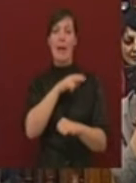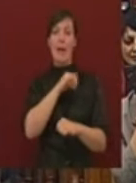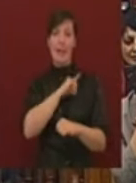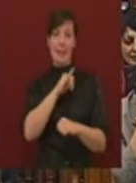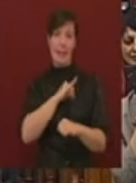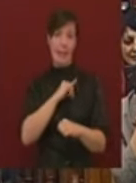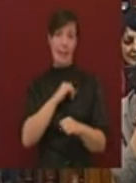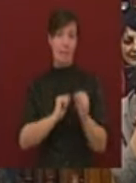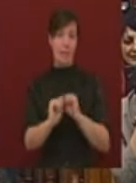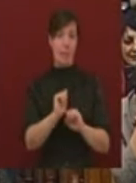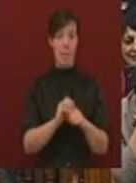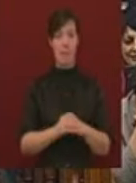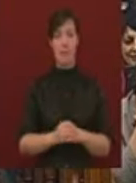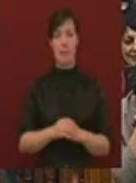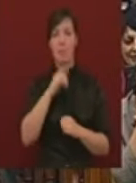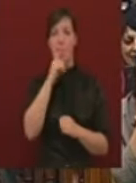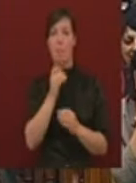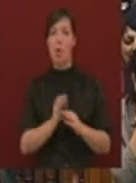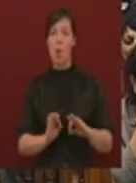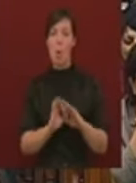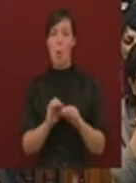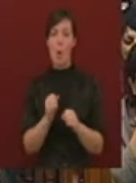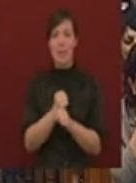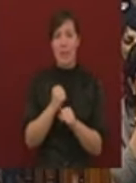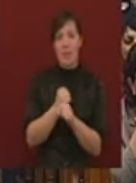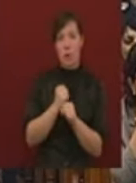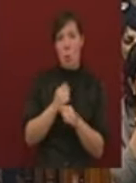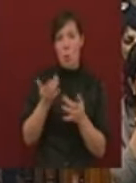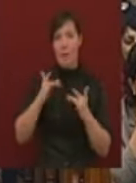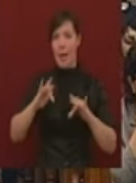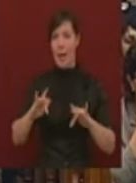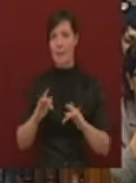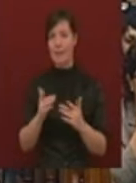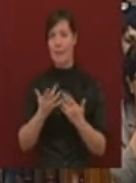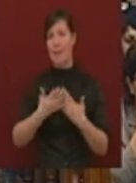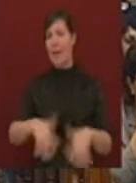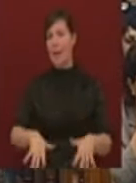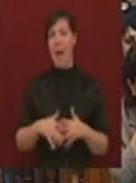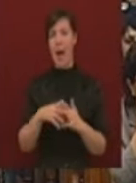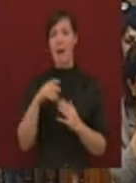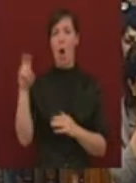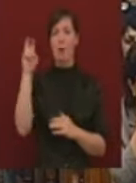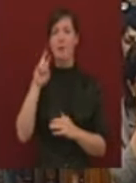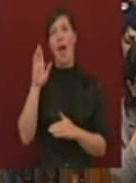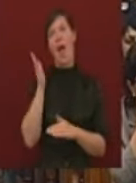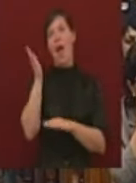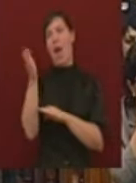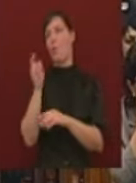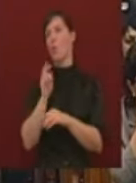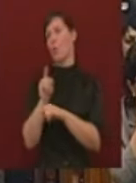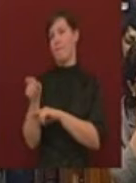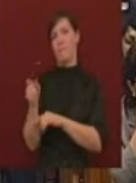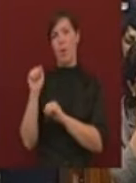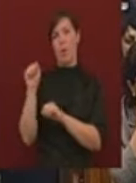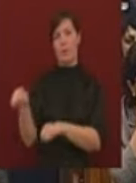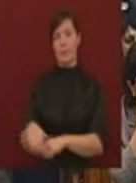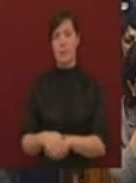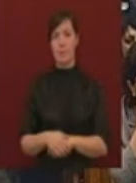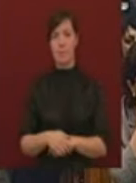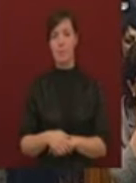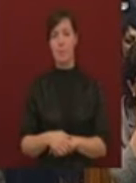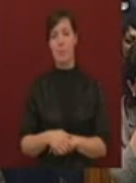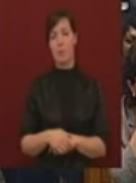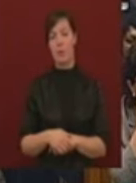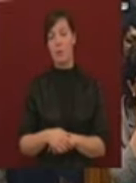Magyarországnak a szorult helyzetét kár az Európai Unióra fogni. Kétségtelen, hogy ön, önök nehéz